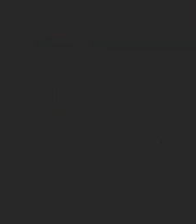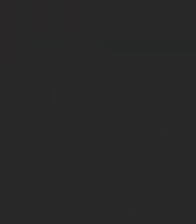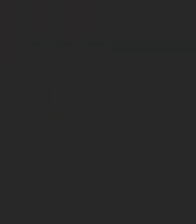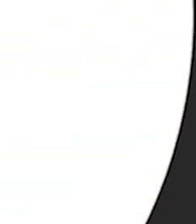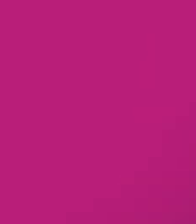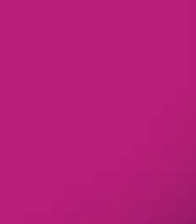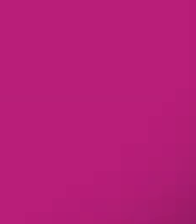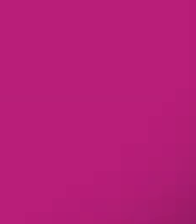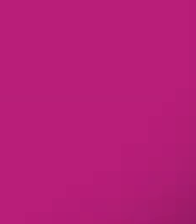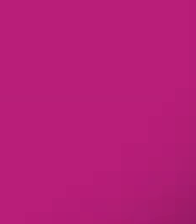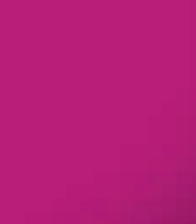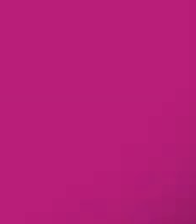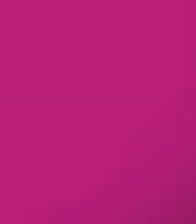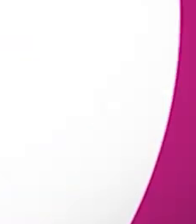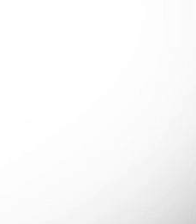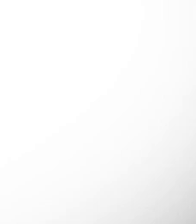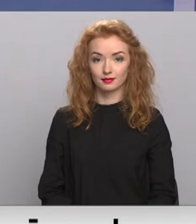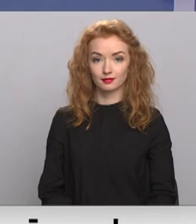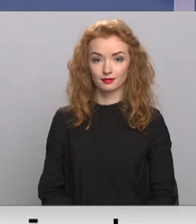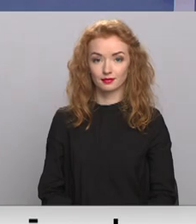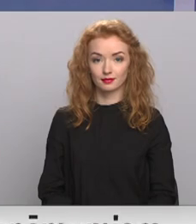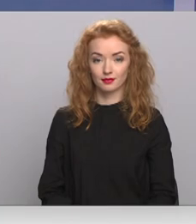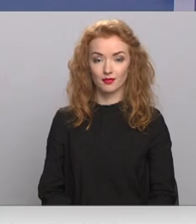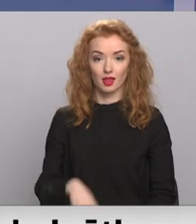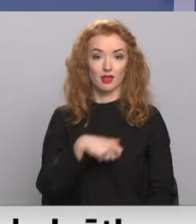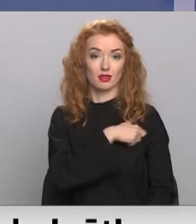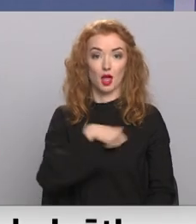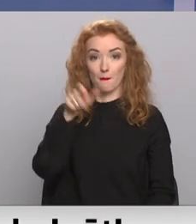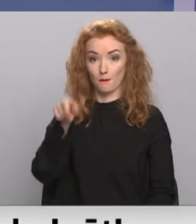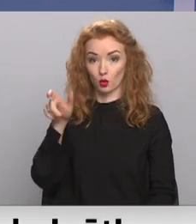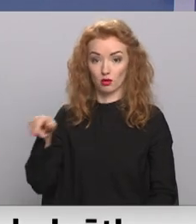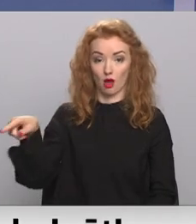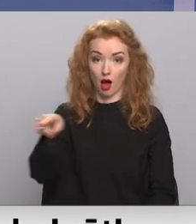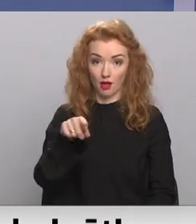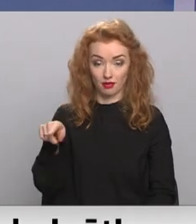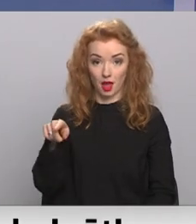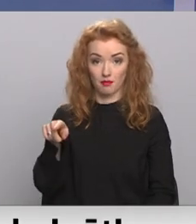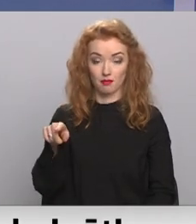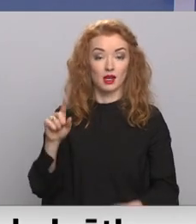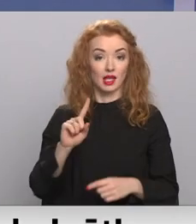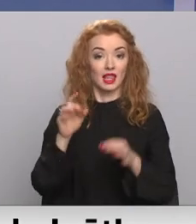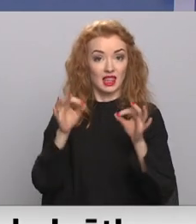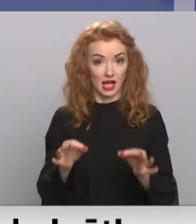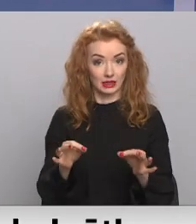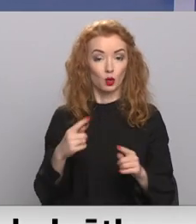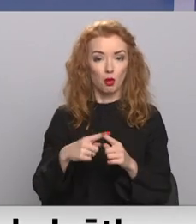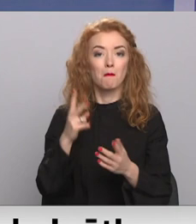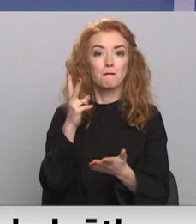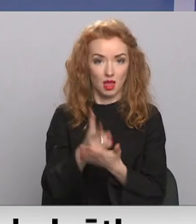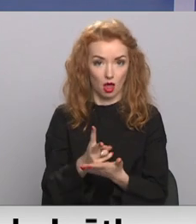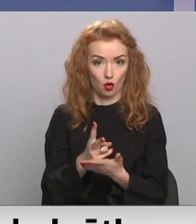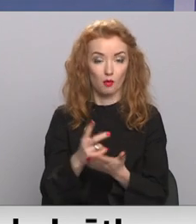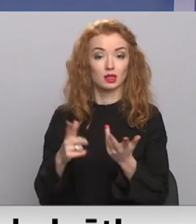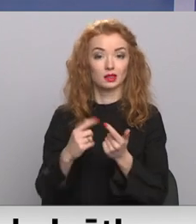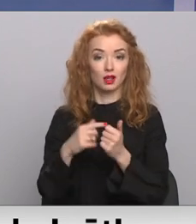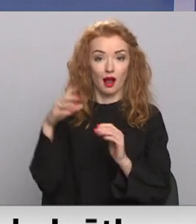Re, visi ēters ir te! Saimas deputātiem kā tautas priekšstāvjiem ir ne tikai tiesības, bet arī pienākumi. To skaitu